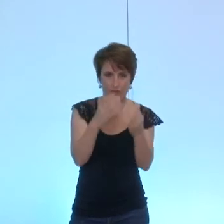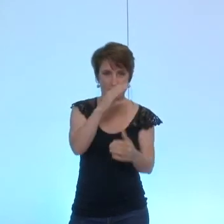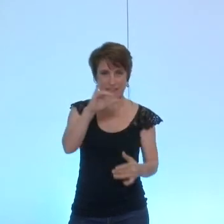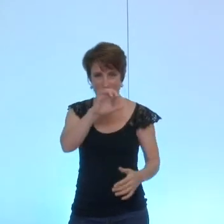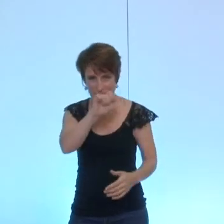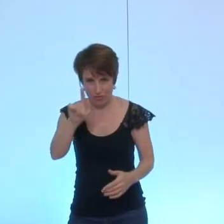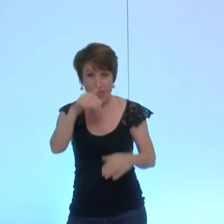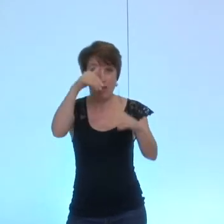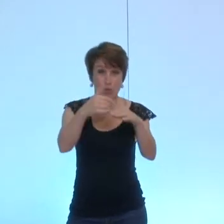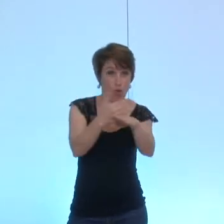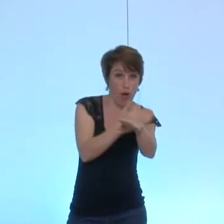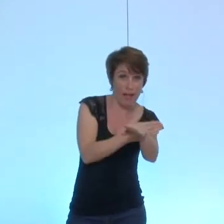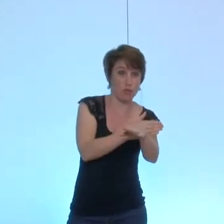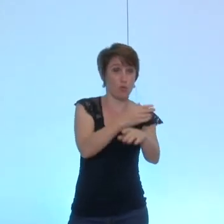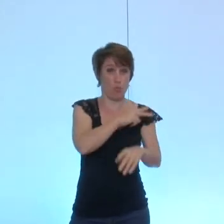CCIAG